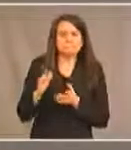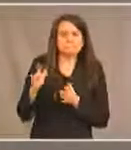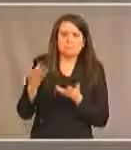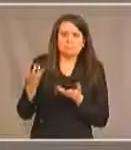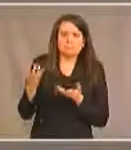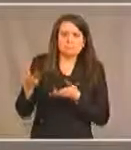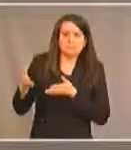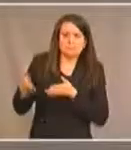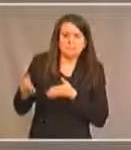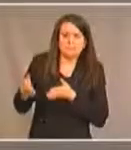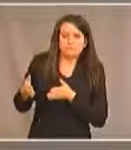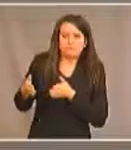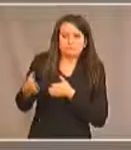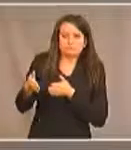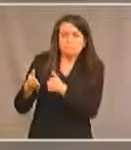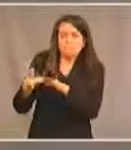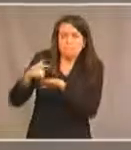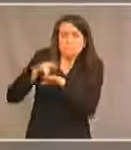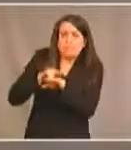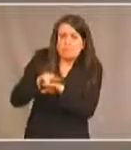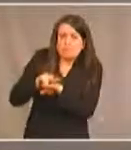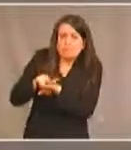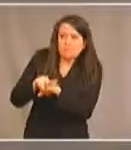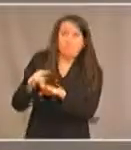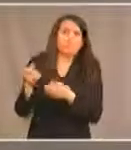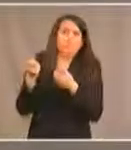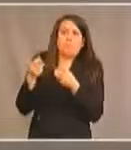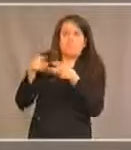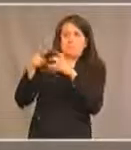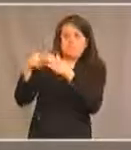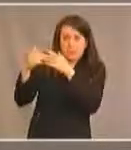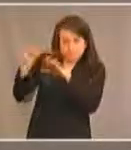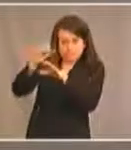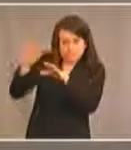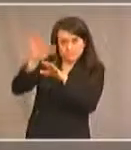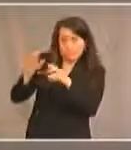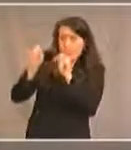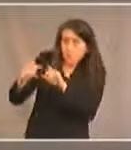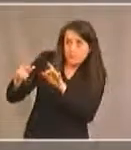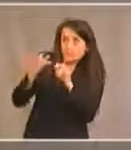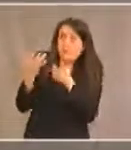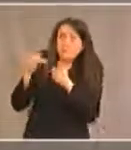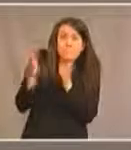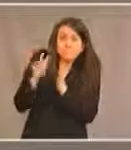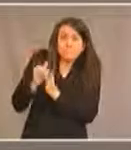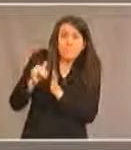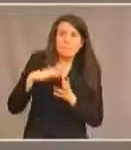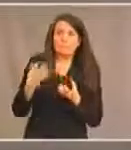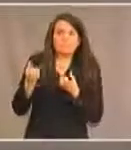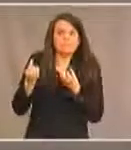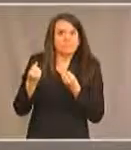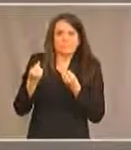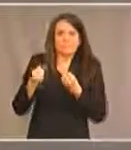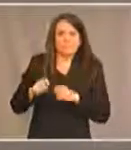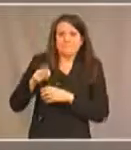'atterrissage permettant à ce petit avion de quitter la localité, mais il n'y avait pas de rampe d'accès